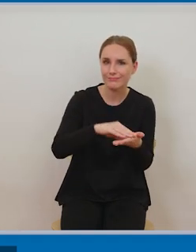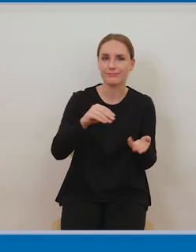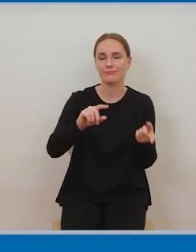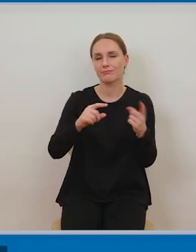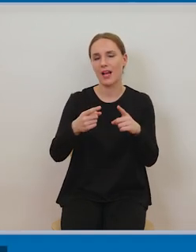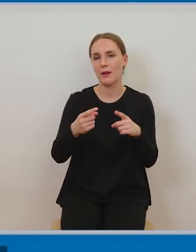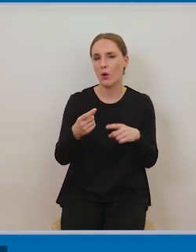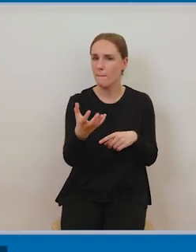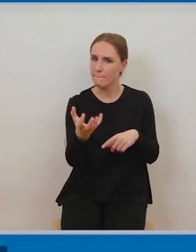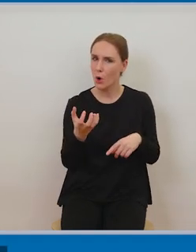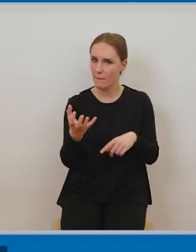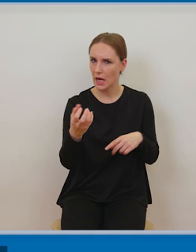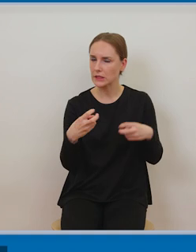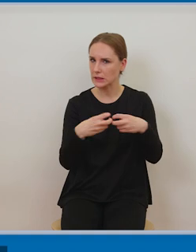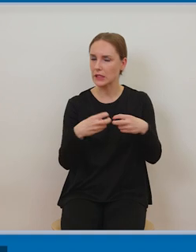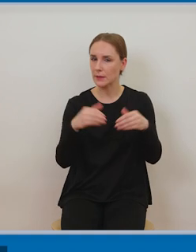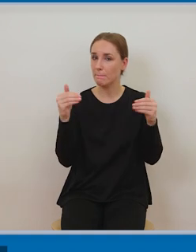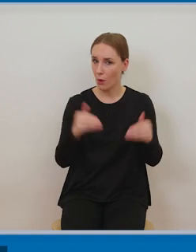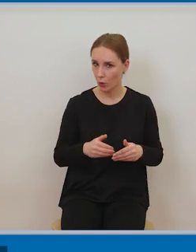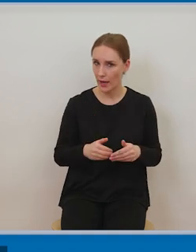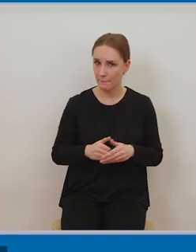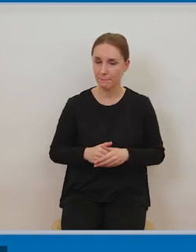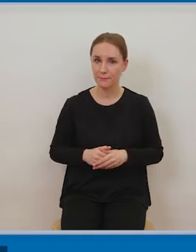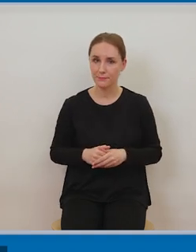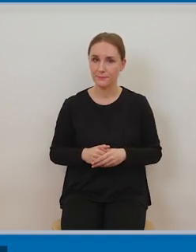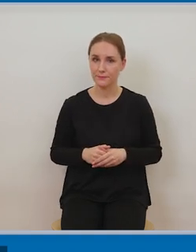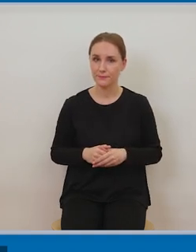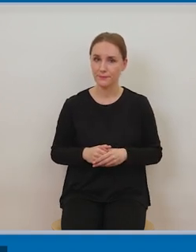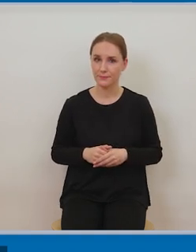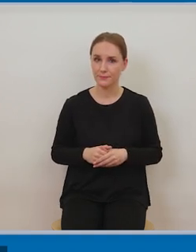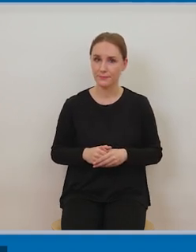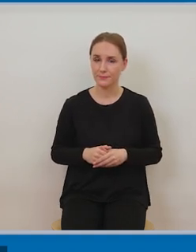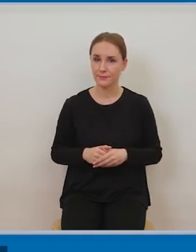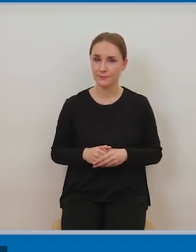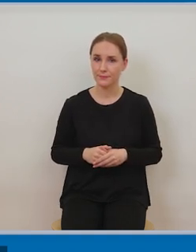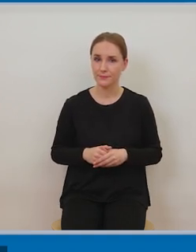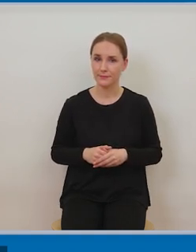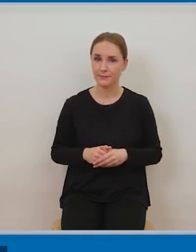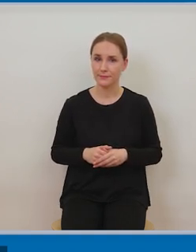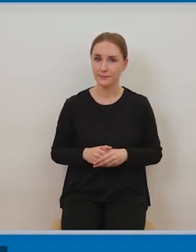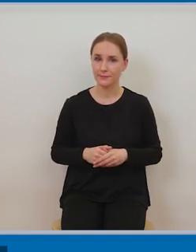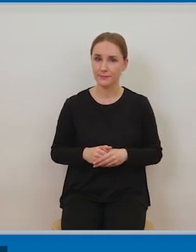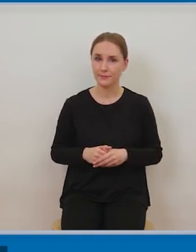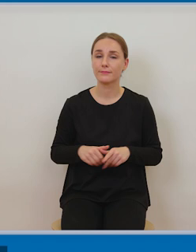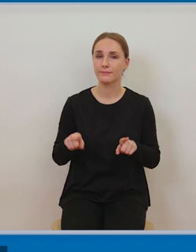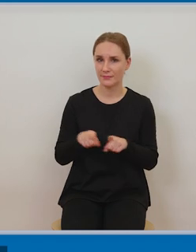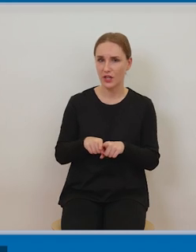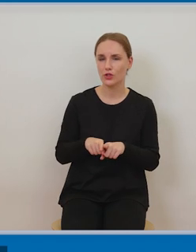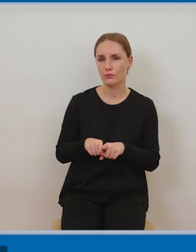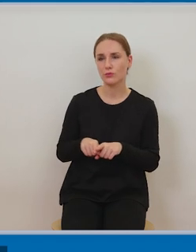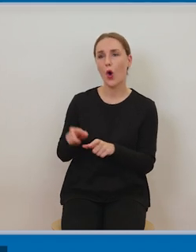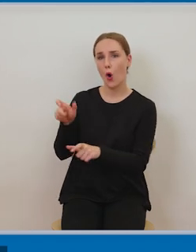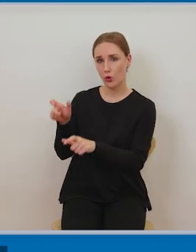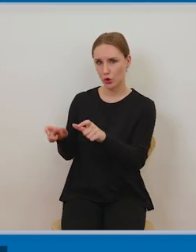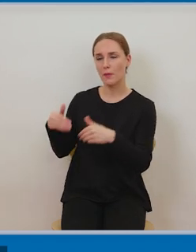powiedziałam jest zdefiniowany czy dookreślony w ustawie i teraz gdybyśmy